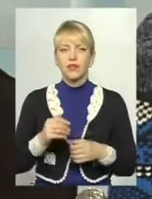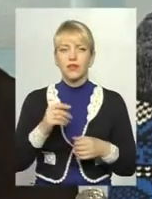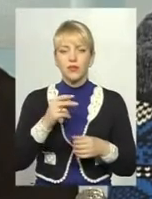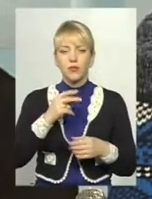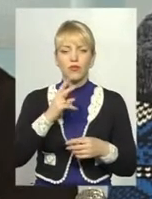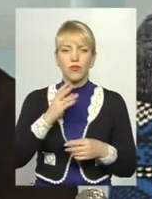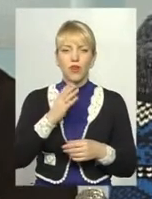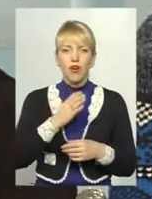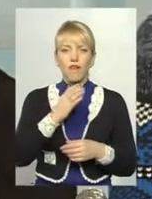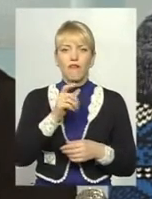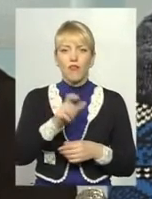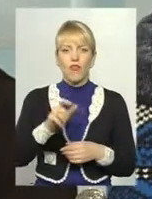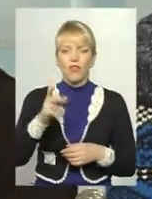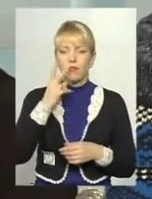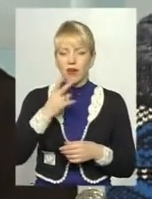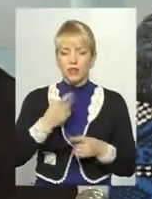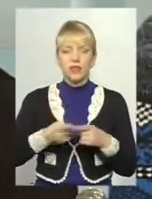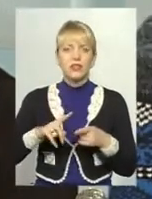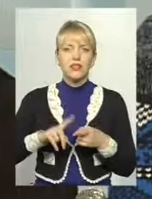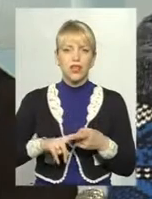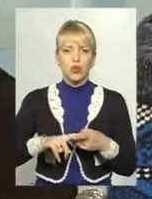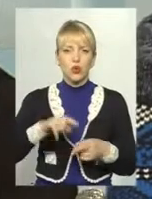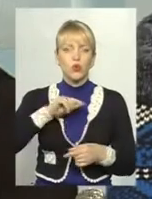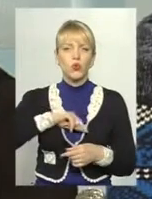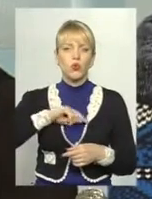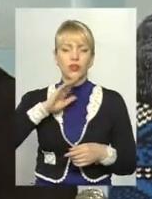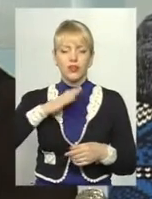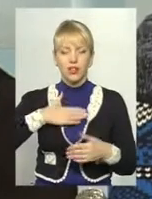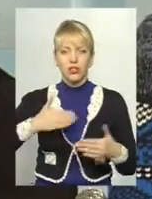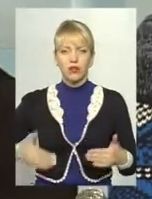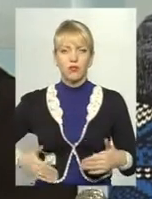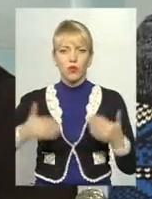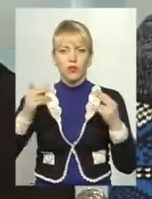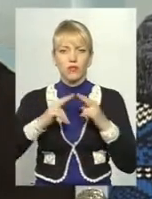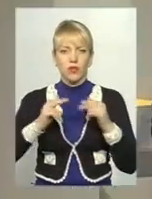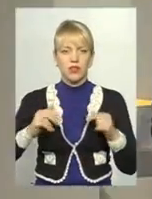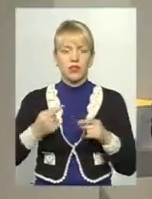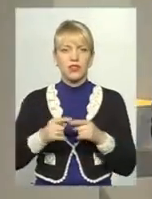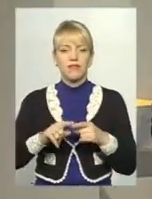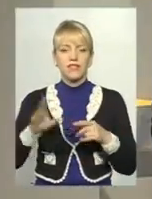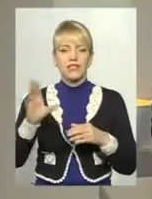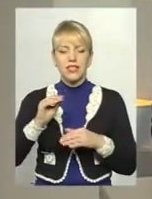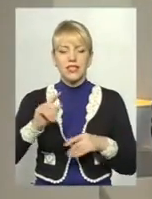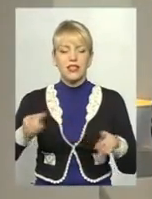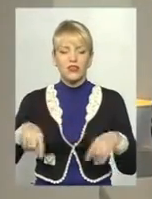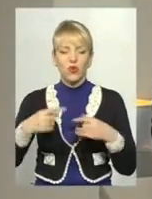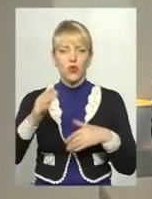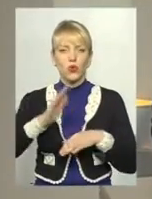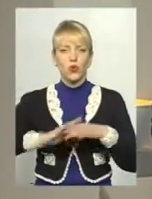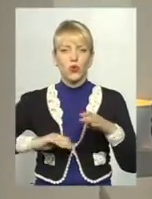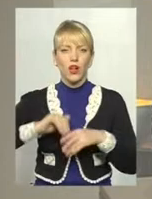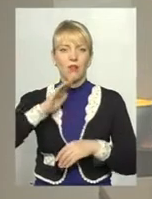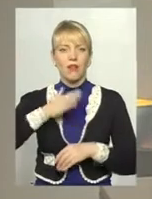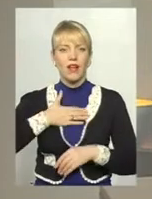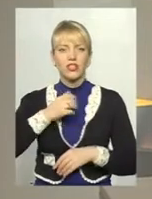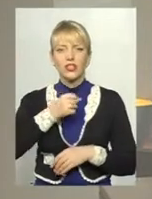наших мурів, наших маєтків, все створено руками наших предків, це можна